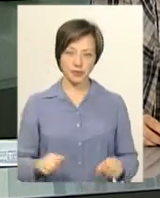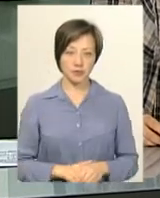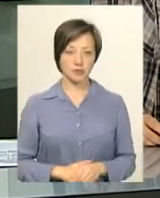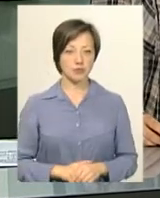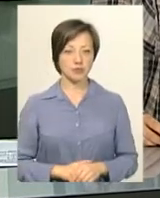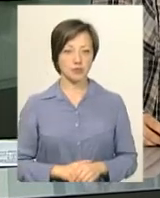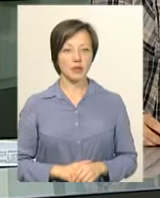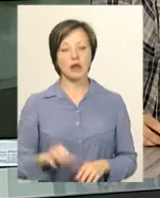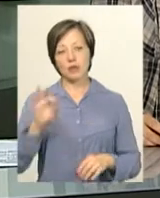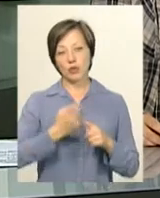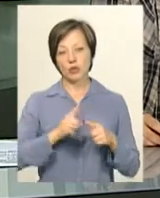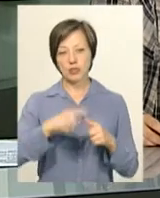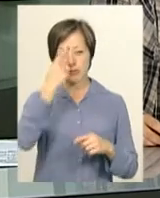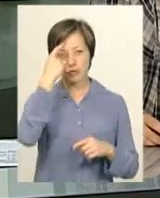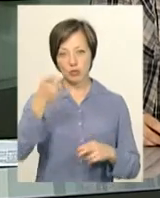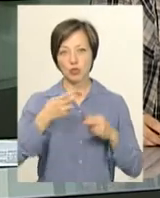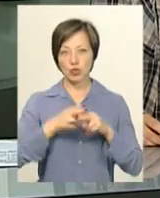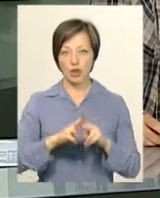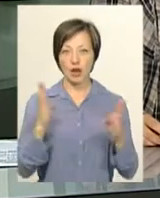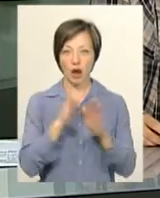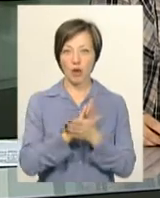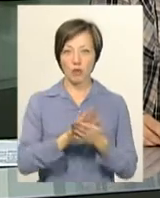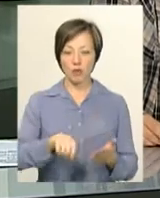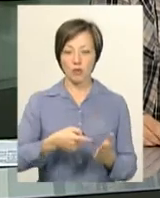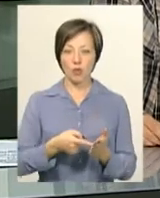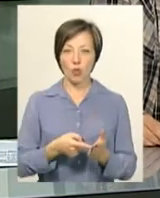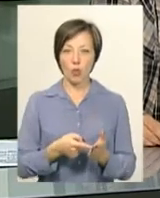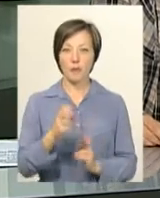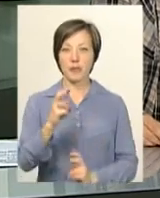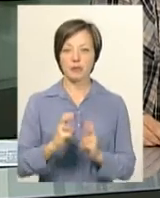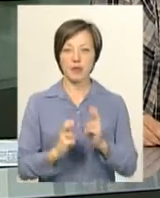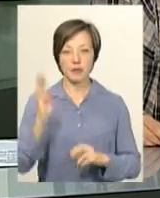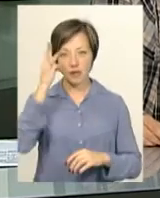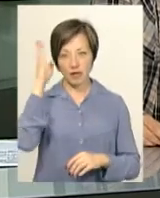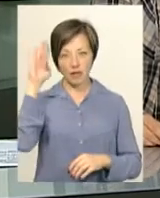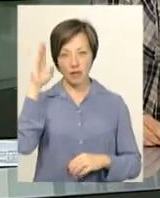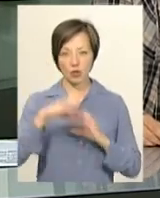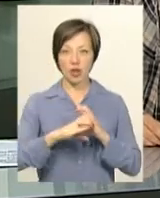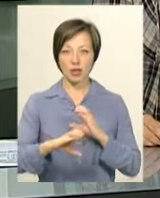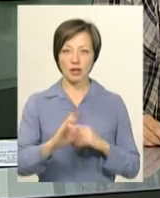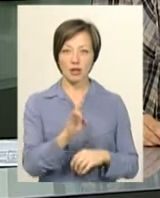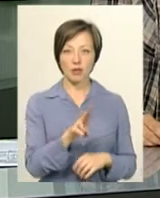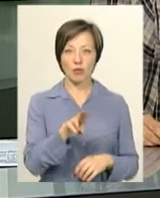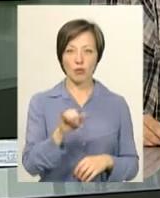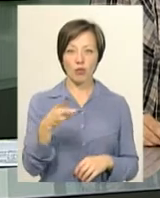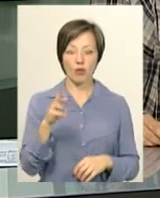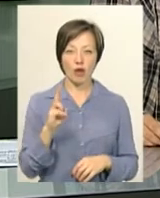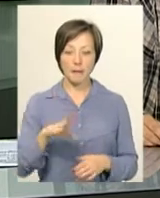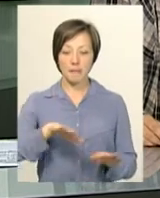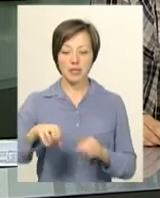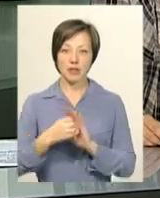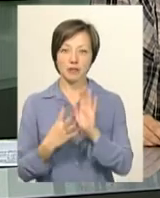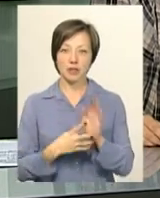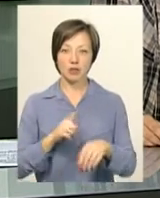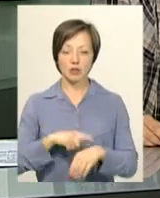споживання. Про це повідомила інженер-еколог міського комунального підприємства «Хмельницькводоканал» Надія Пуляк. Після 19